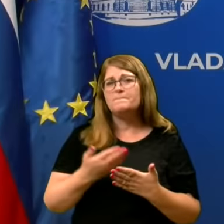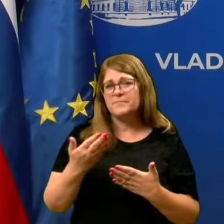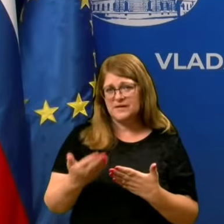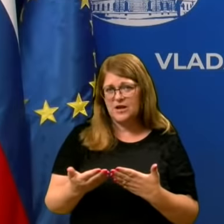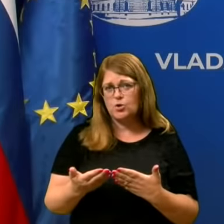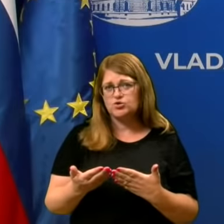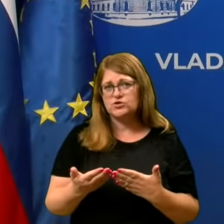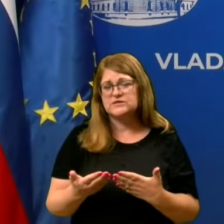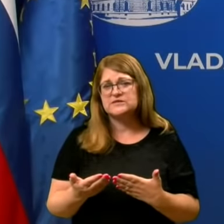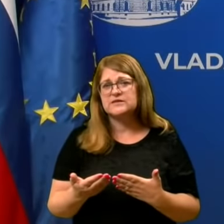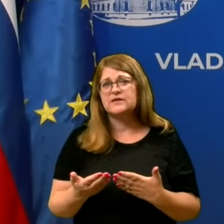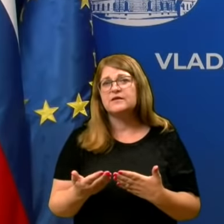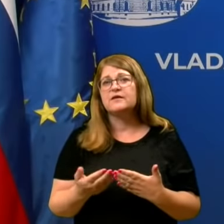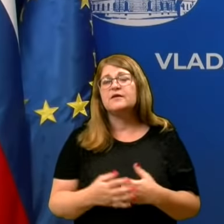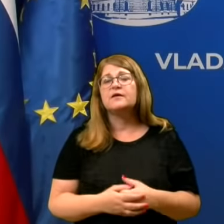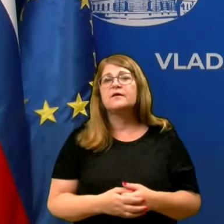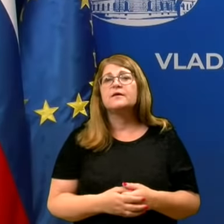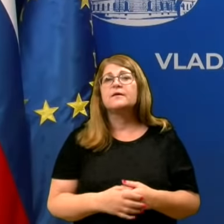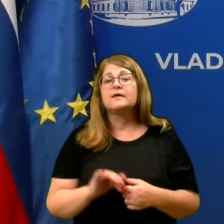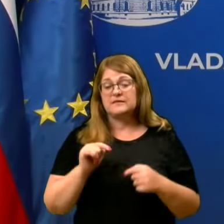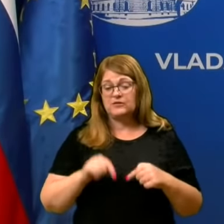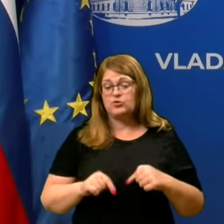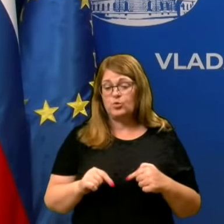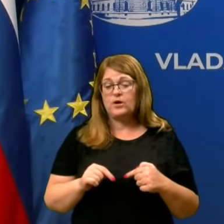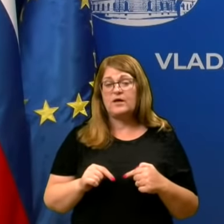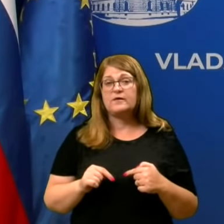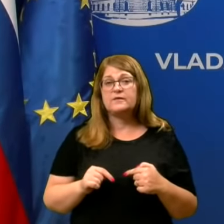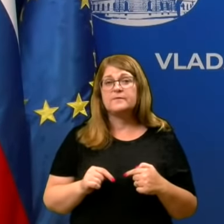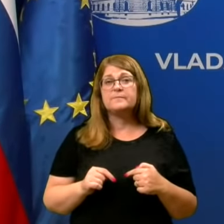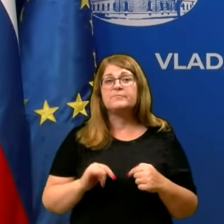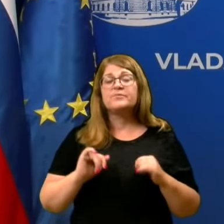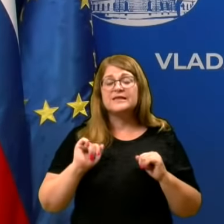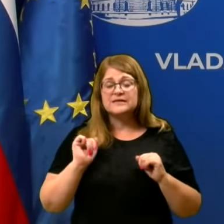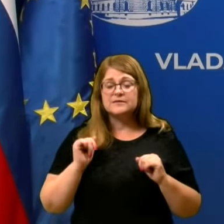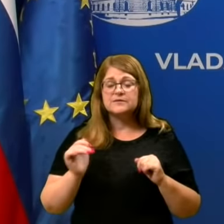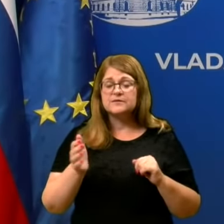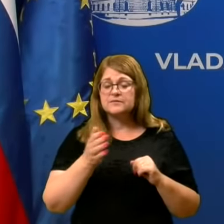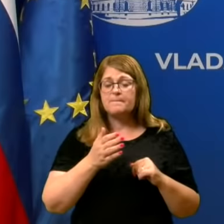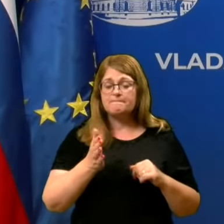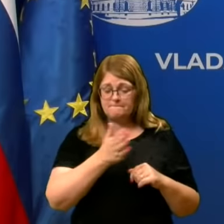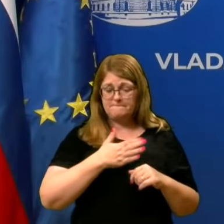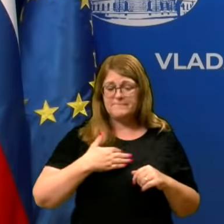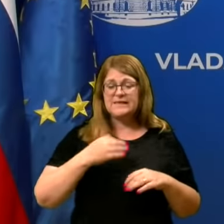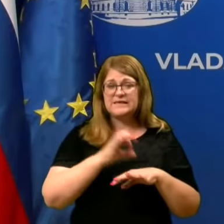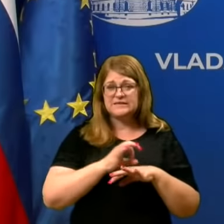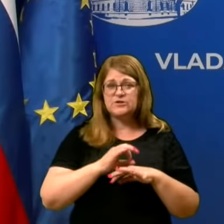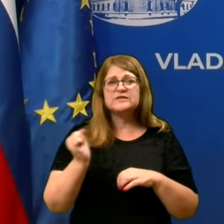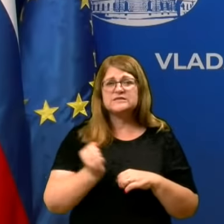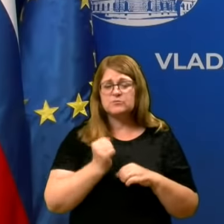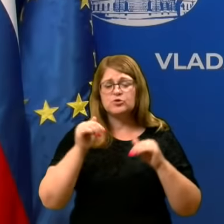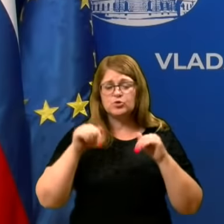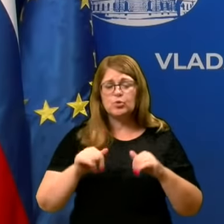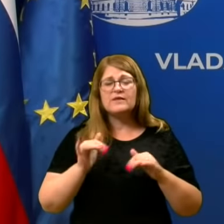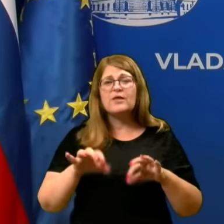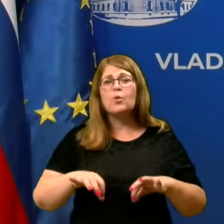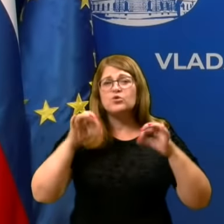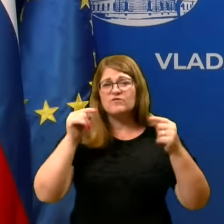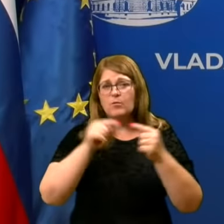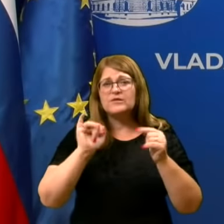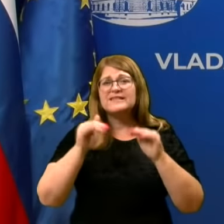se zahvaljujem za vprašanje. Je to, da tukaj smo, da identificiramo kontakte, da pač zašitimo vse nas.